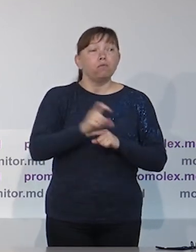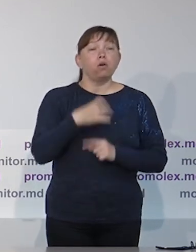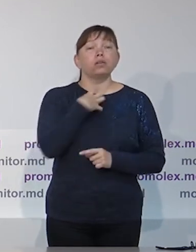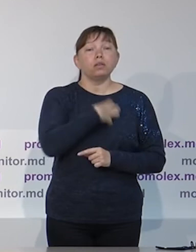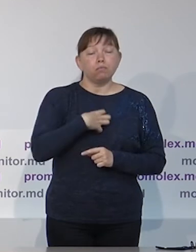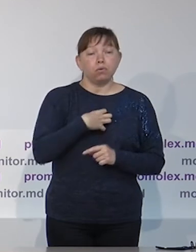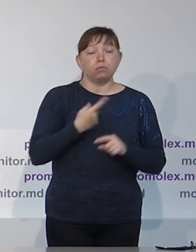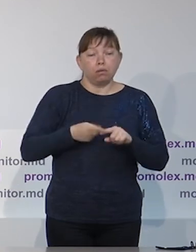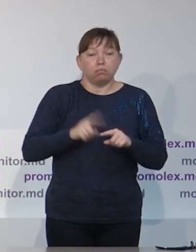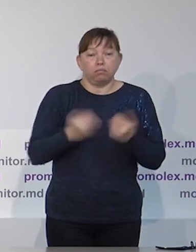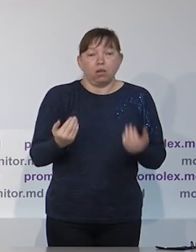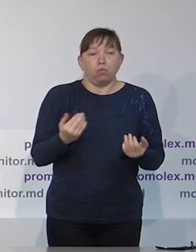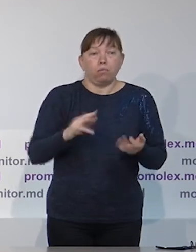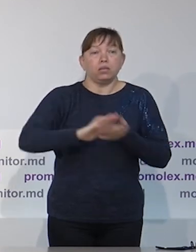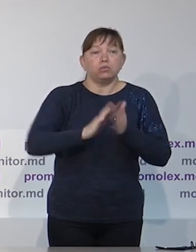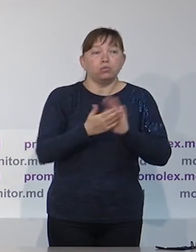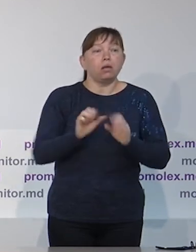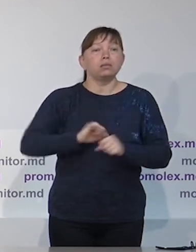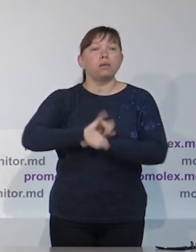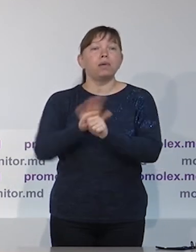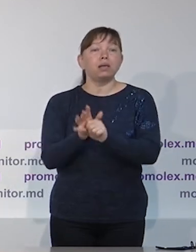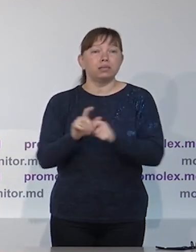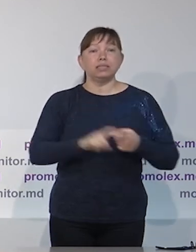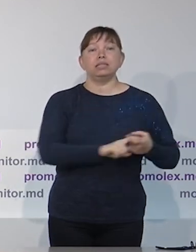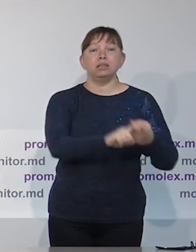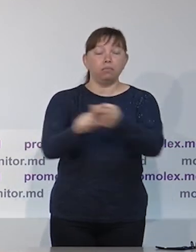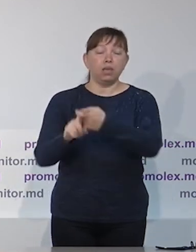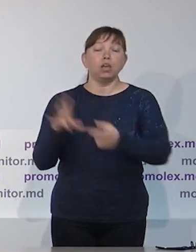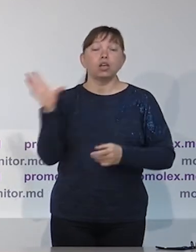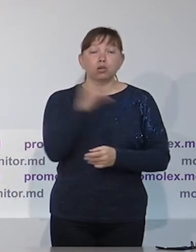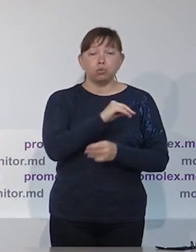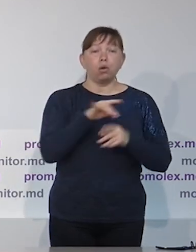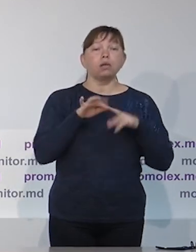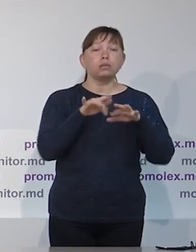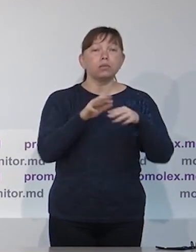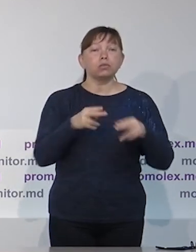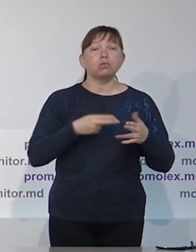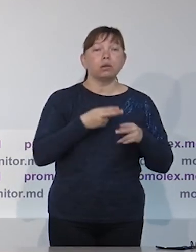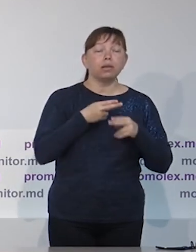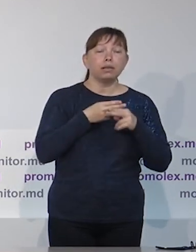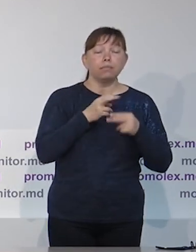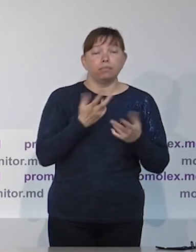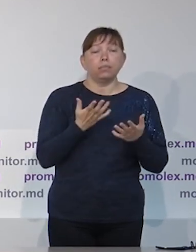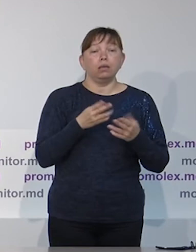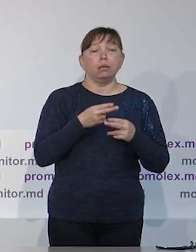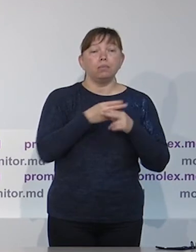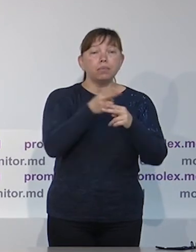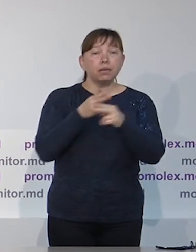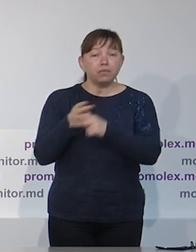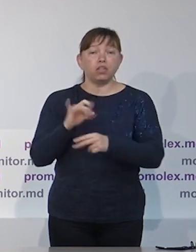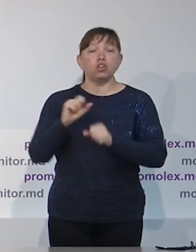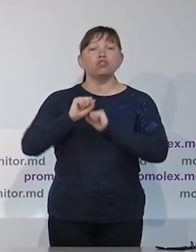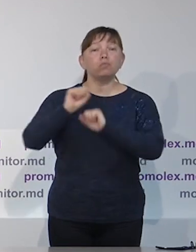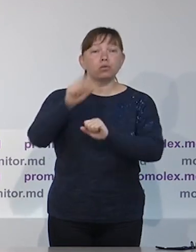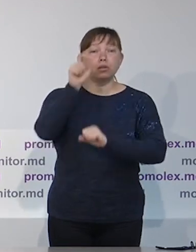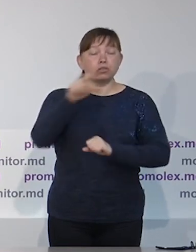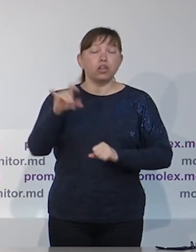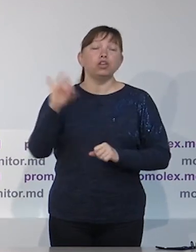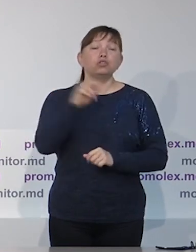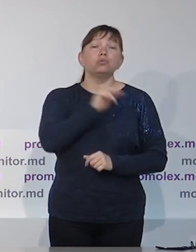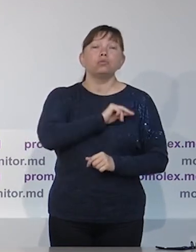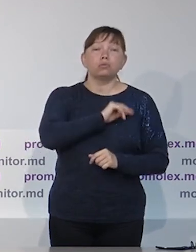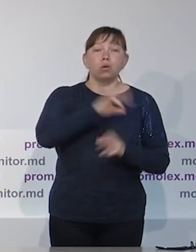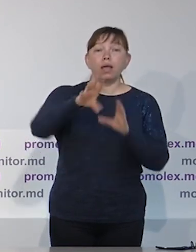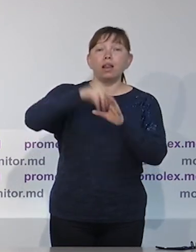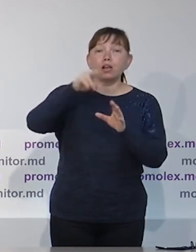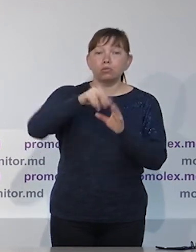уполномоченные присутствовать в проведении избирательной участвовать в проведении избирательной процедуры, получили возможность